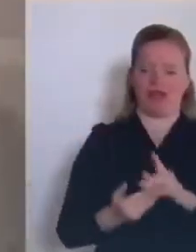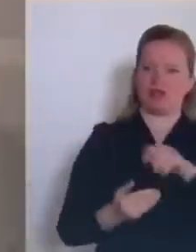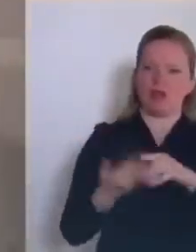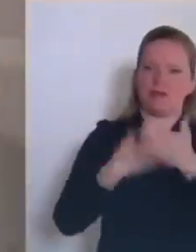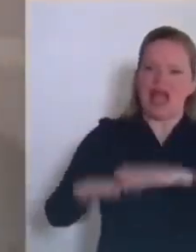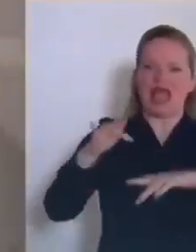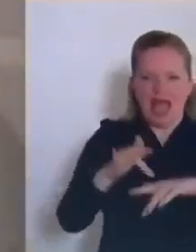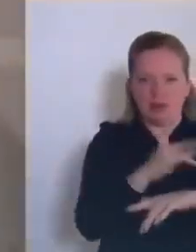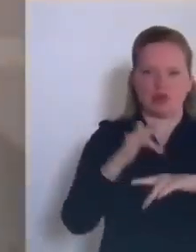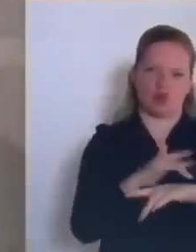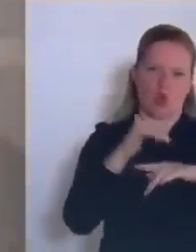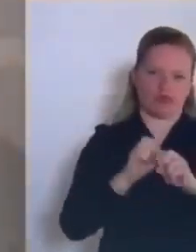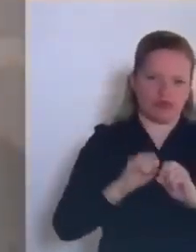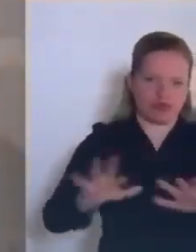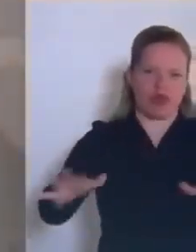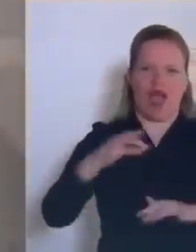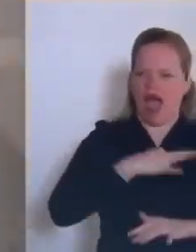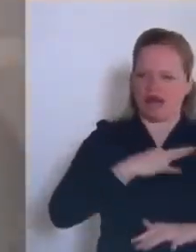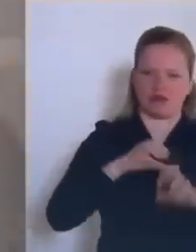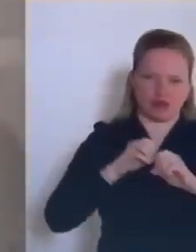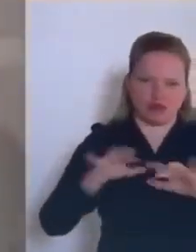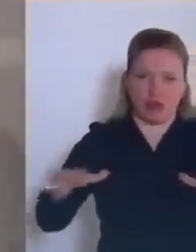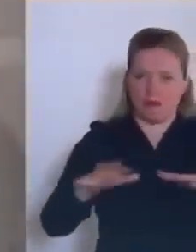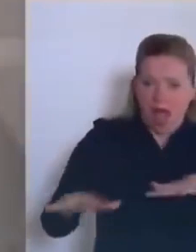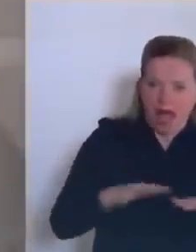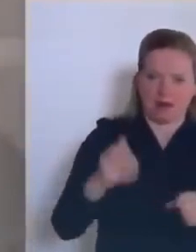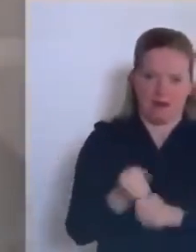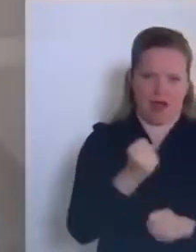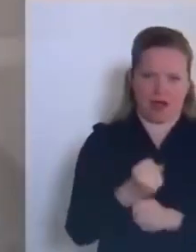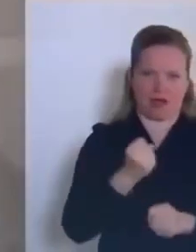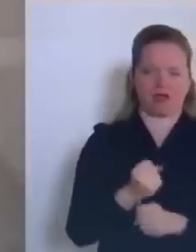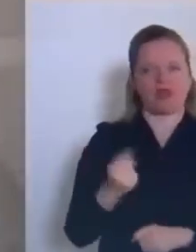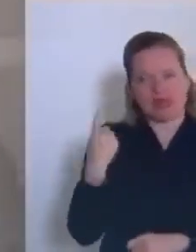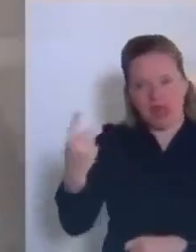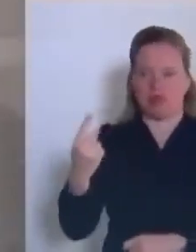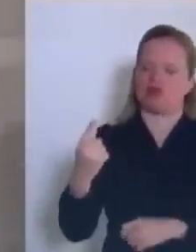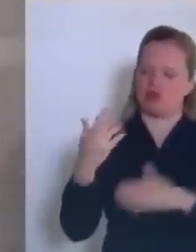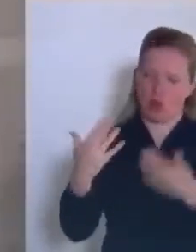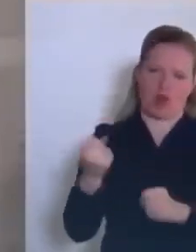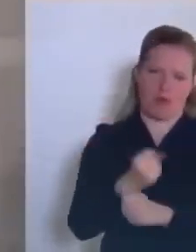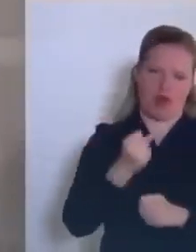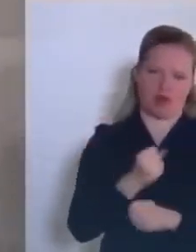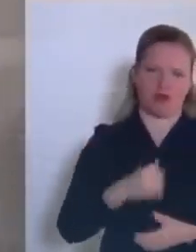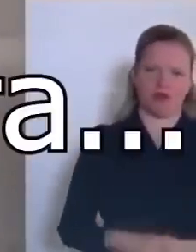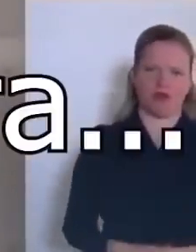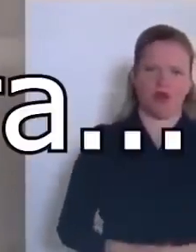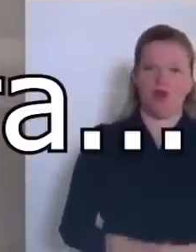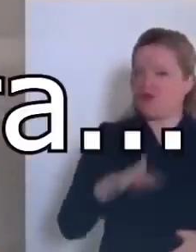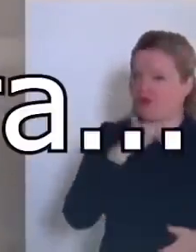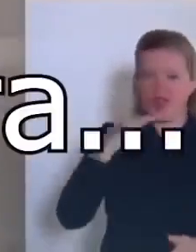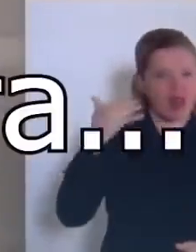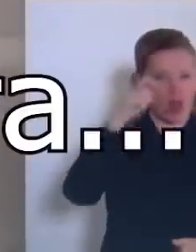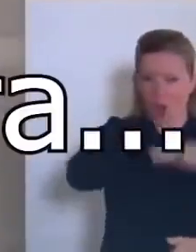seminare paura, seminare panico, ed esattamente questo avete fatto. E siete arrivati al punto in cui veramente tante persone